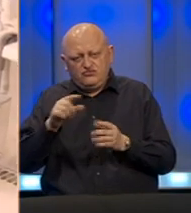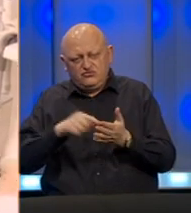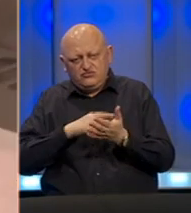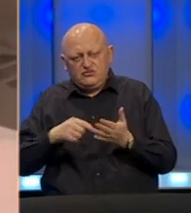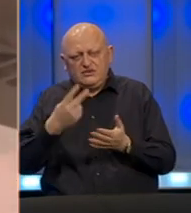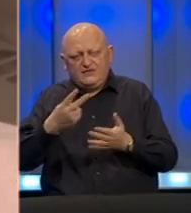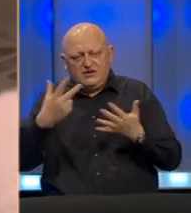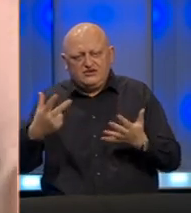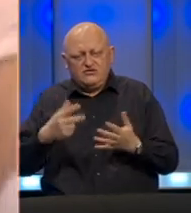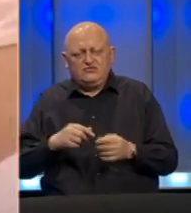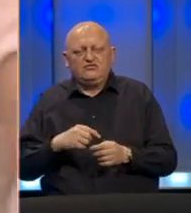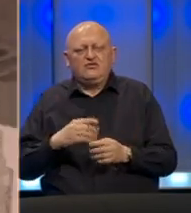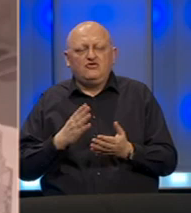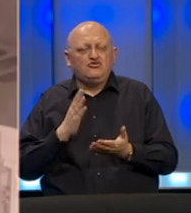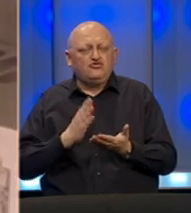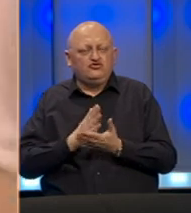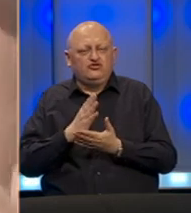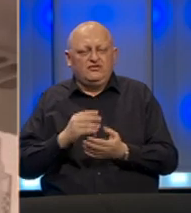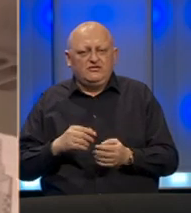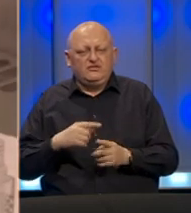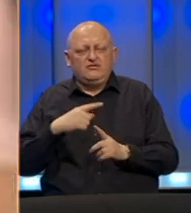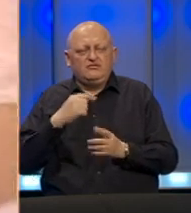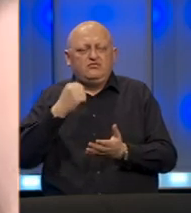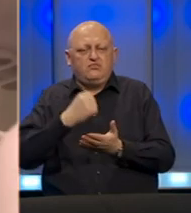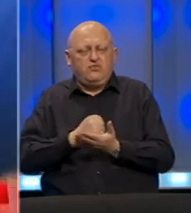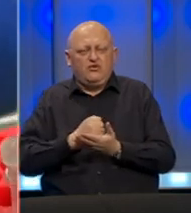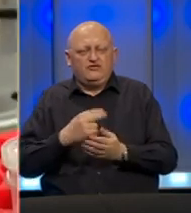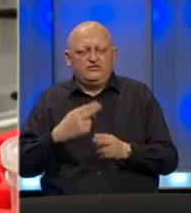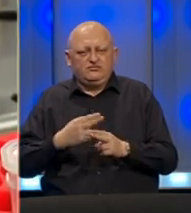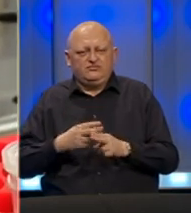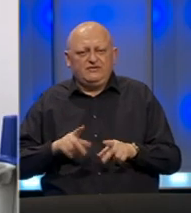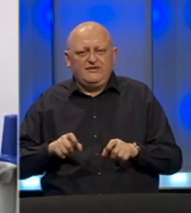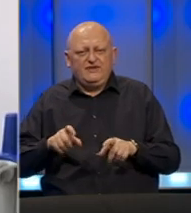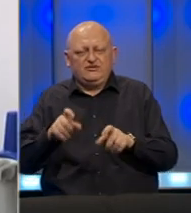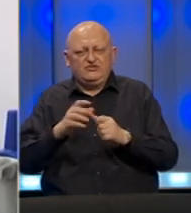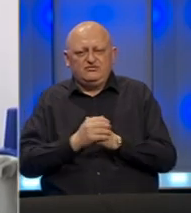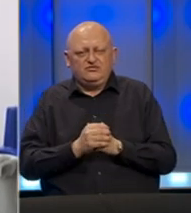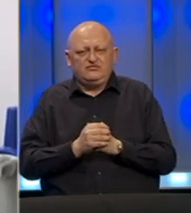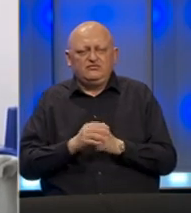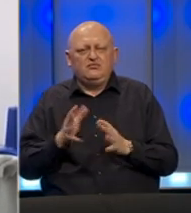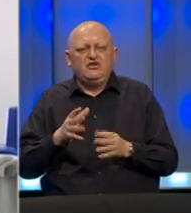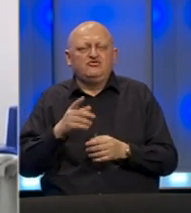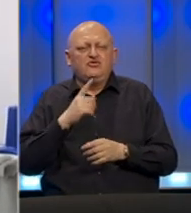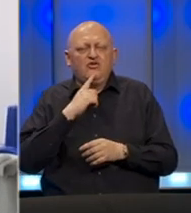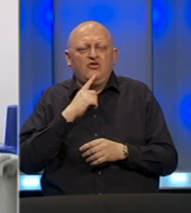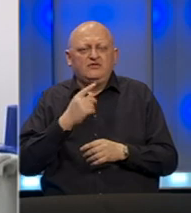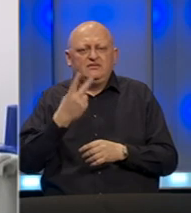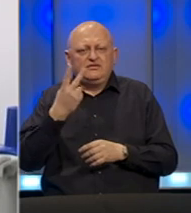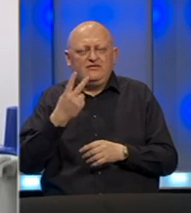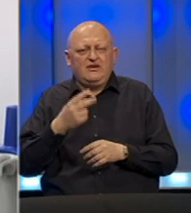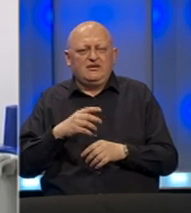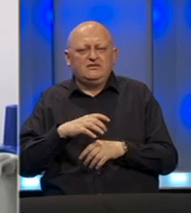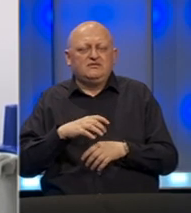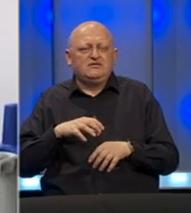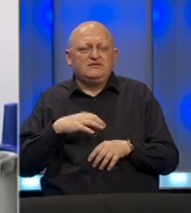28 slučajeva potvrđena zaraza koronavirusom među kojima su i dva zdravstvena